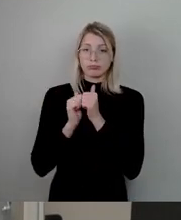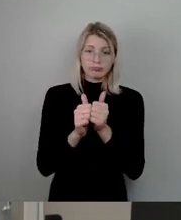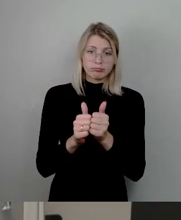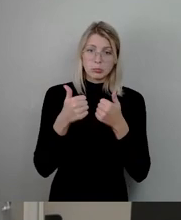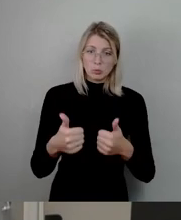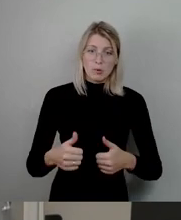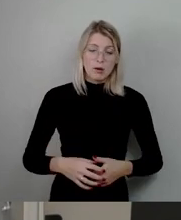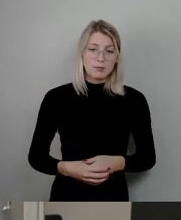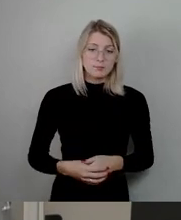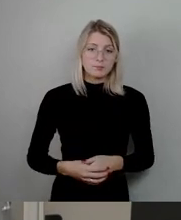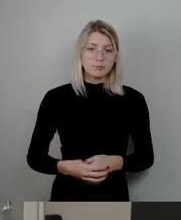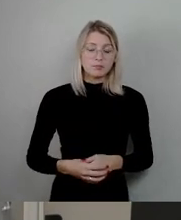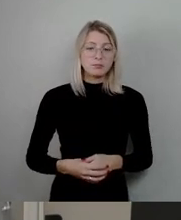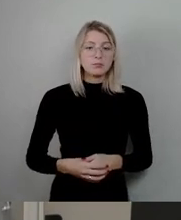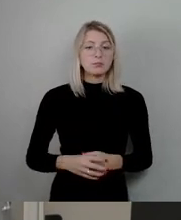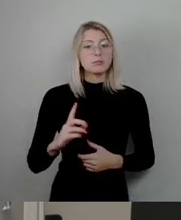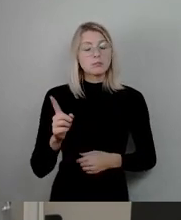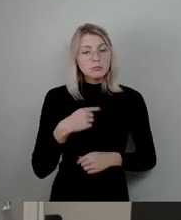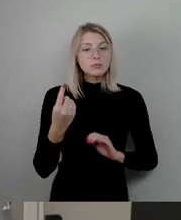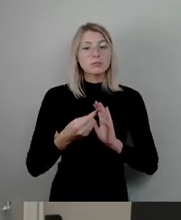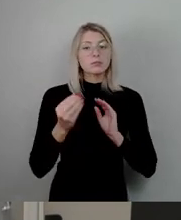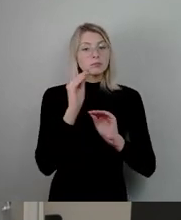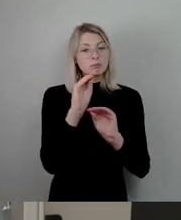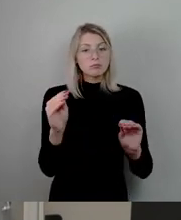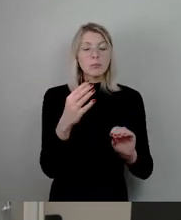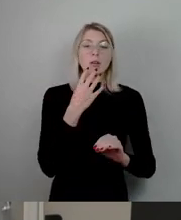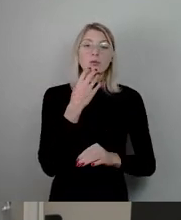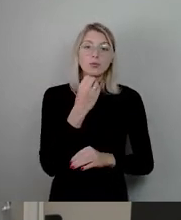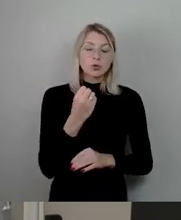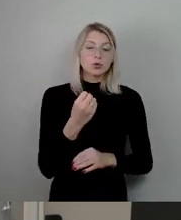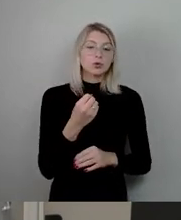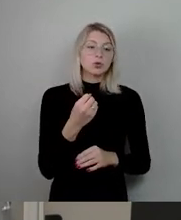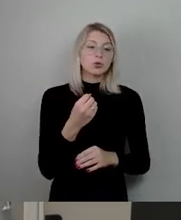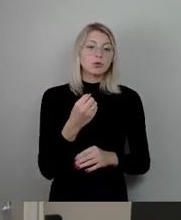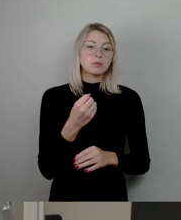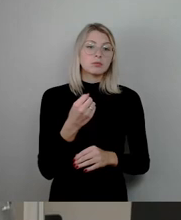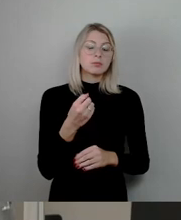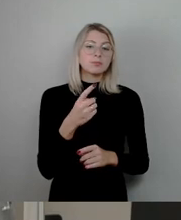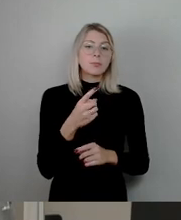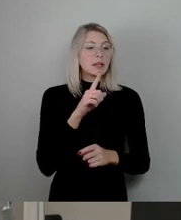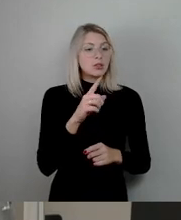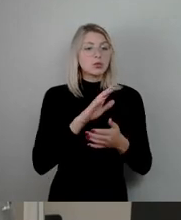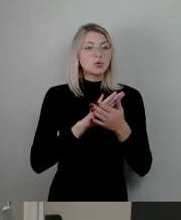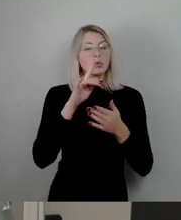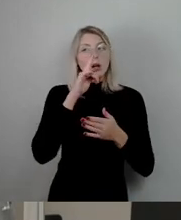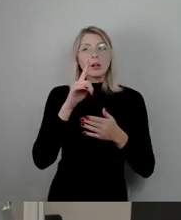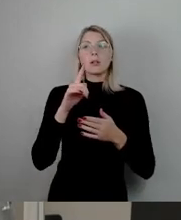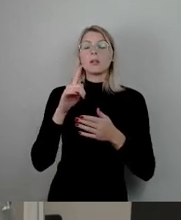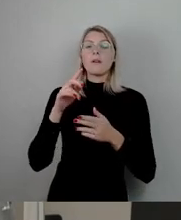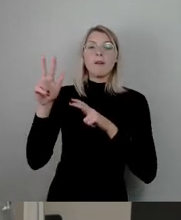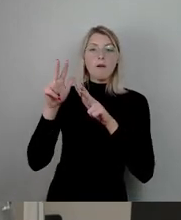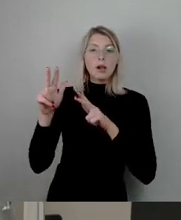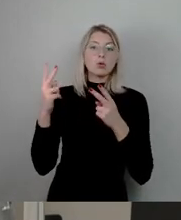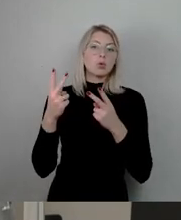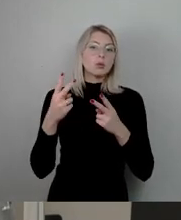Unser Appell als Grüne geht nämlich dann, geht auch aus diesem Grunde, nicht ausschließlich an die Verwaltung oder an den Oberbürgermeister oder an die Beta GmbH, sondern